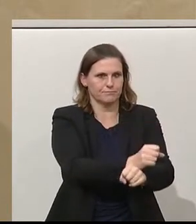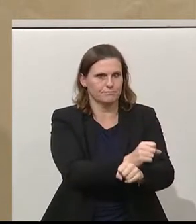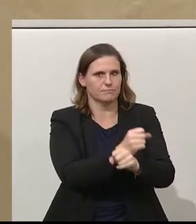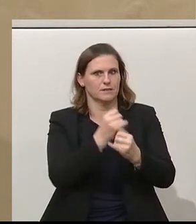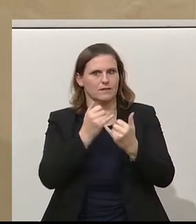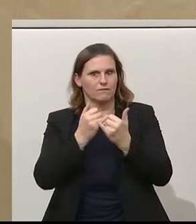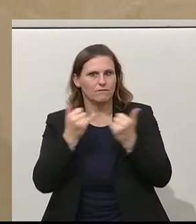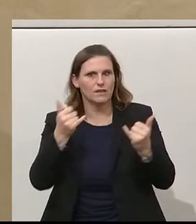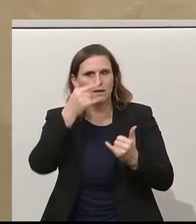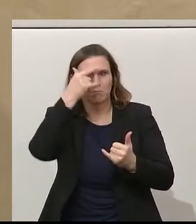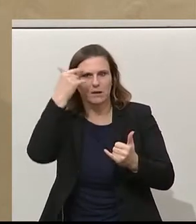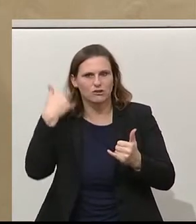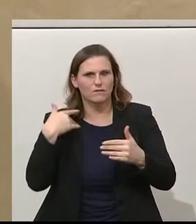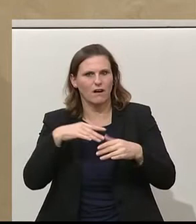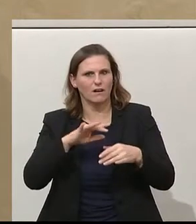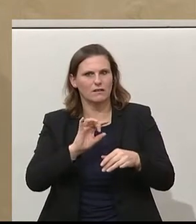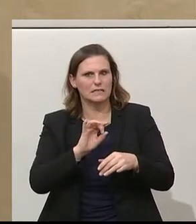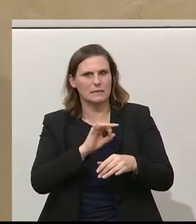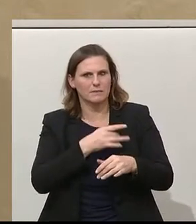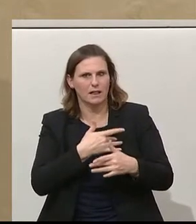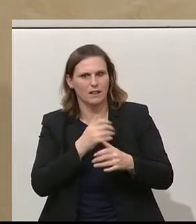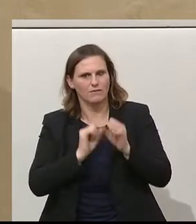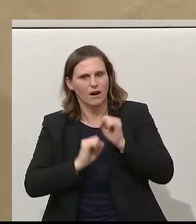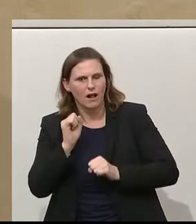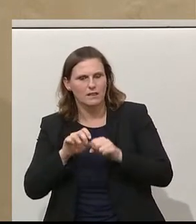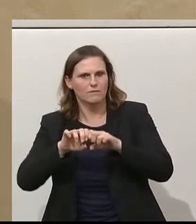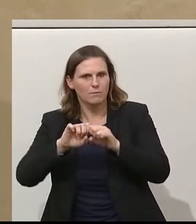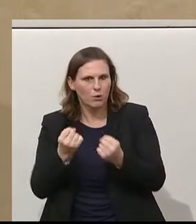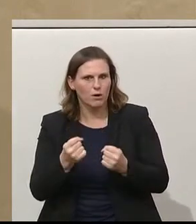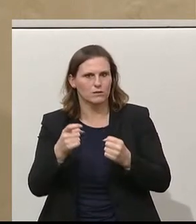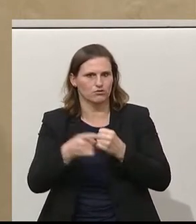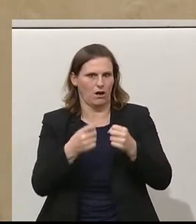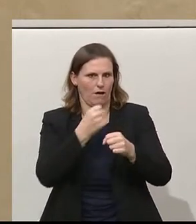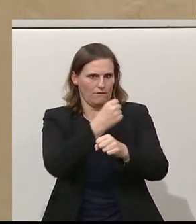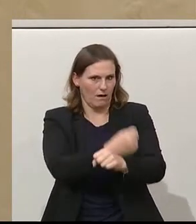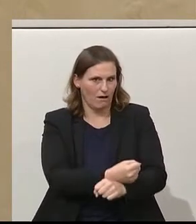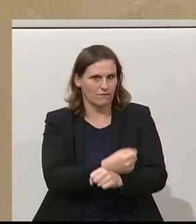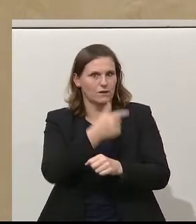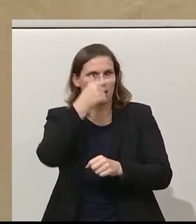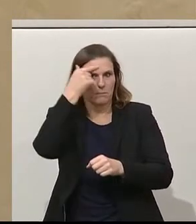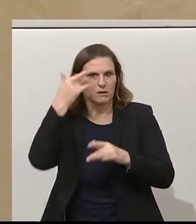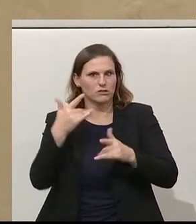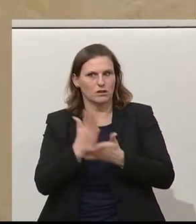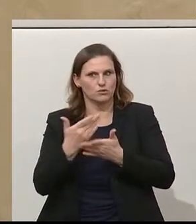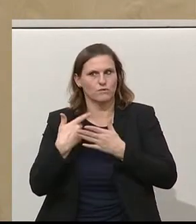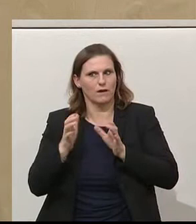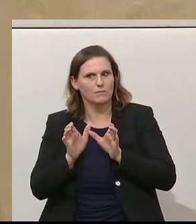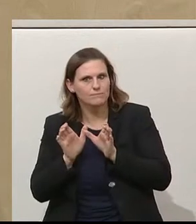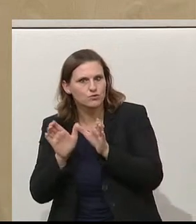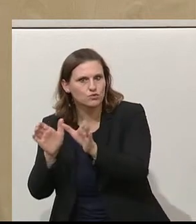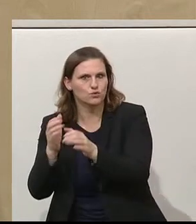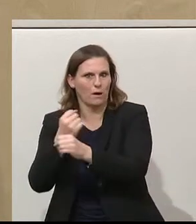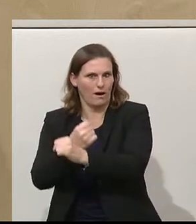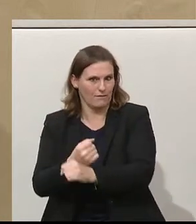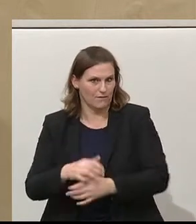verbrochen haben und verurteilt worden sind, die Strafhaft. Wir haben für Menschen, die abgeschoben werden, die Schubhaft.